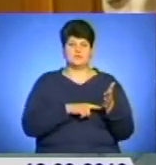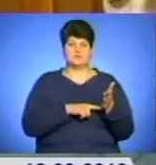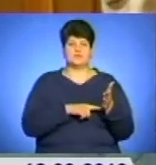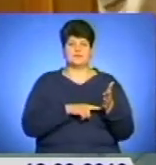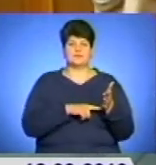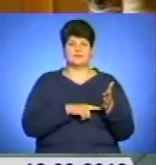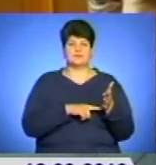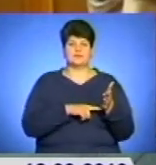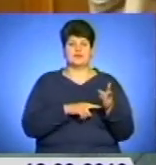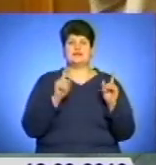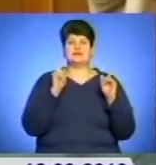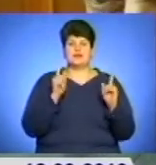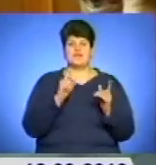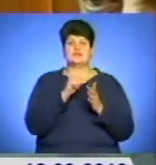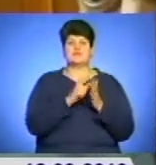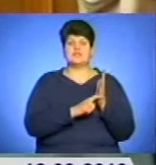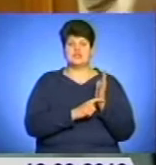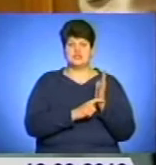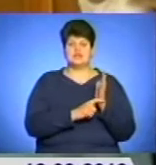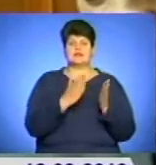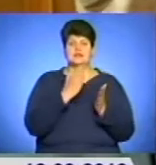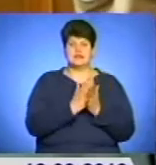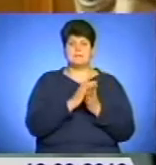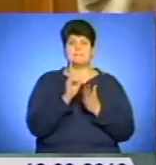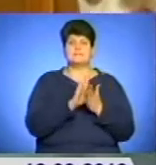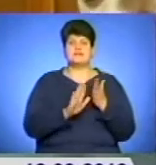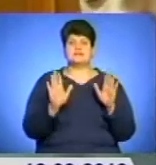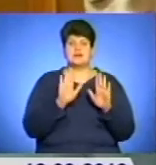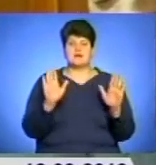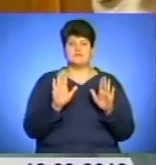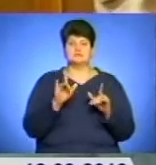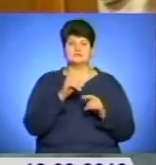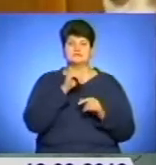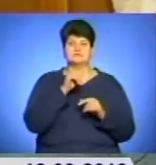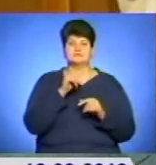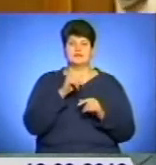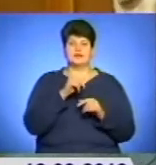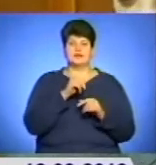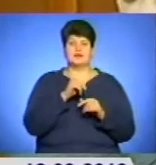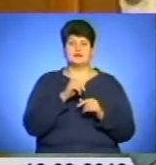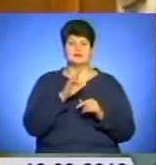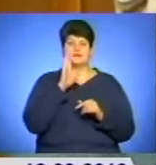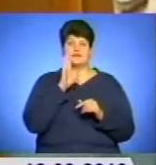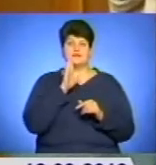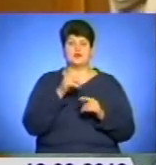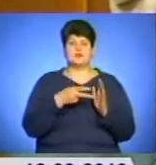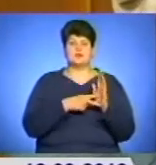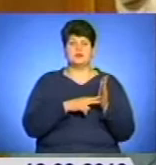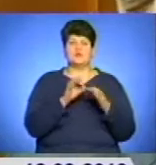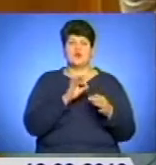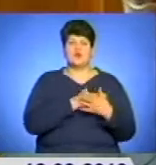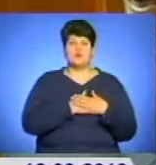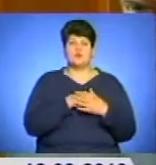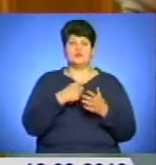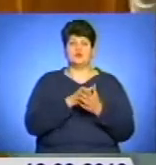і навіть вірші, які стали піснями інтимного плану, вони всі про її честу любов, про її любов до України, про